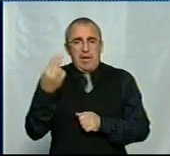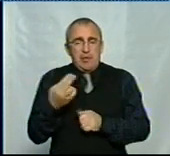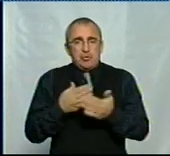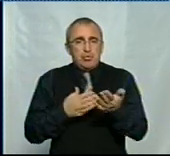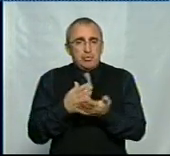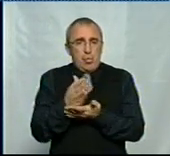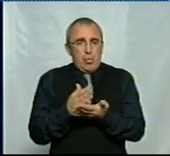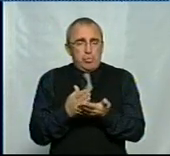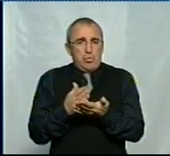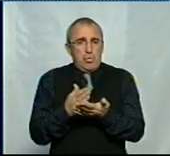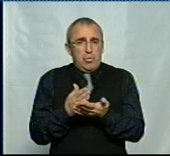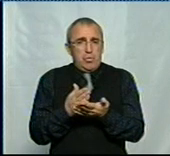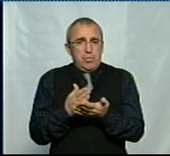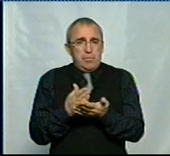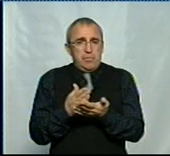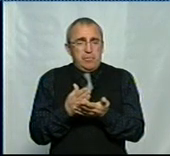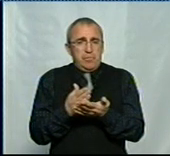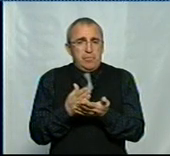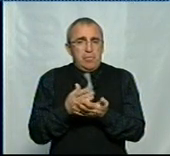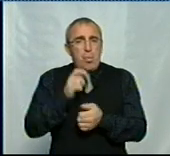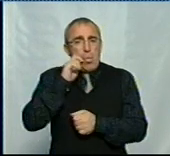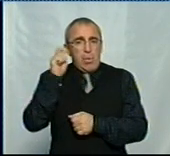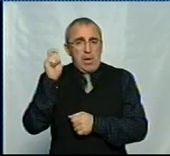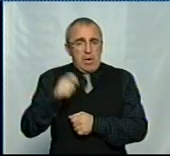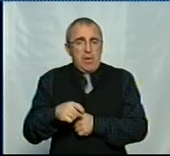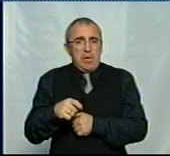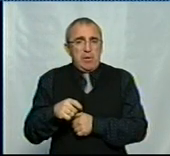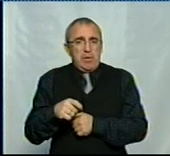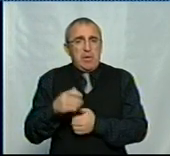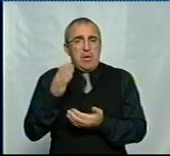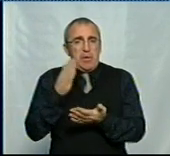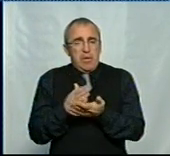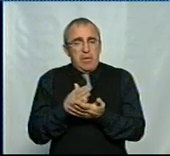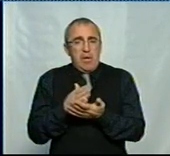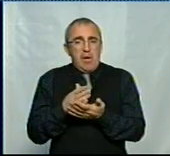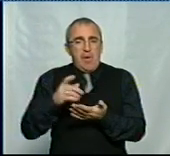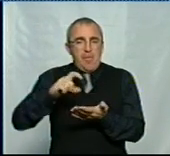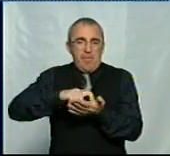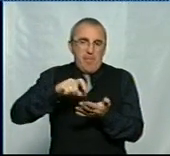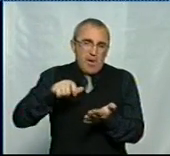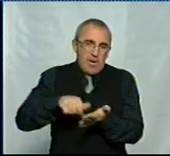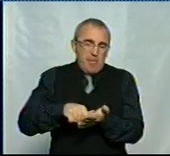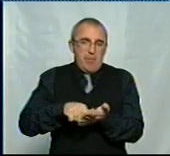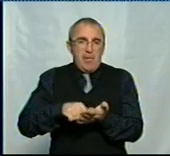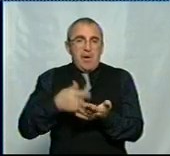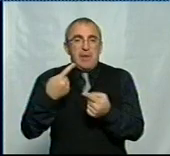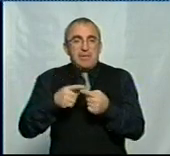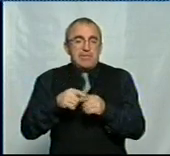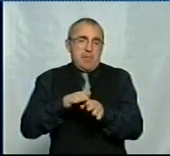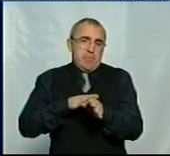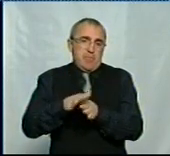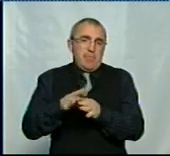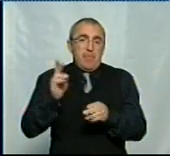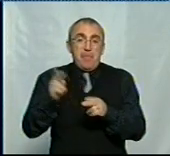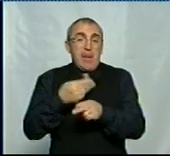службою України, є або пункт, або кабінет щеплень, де це проводиться.